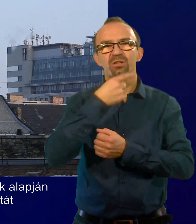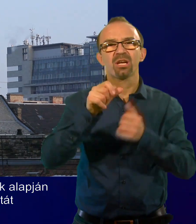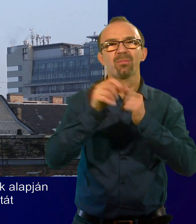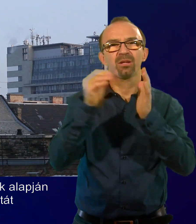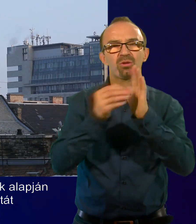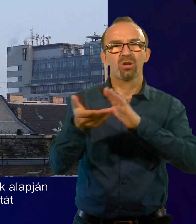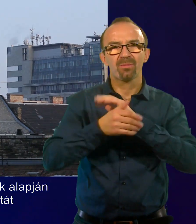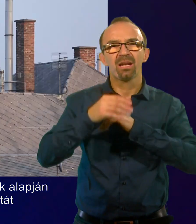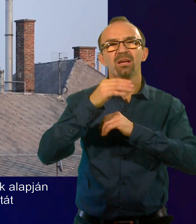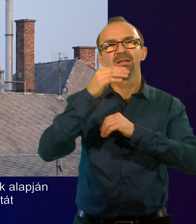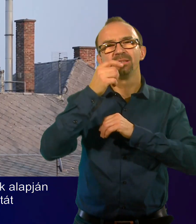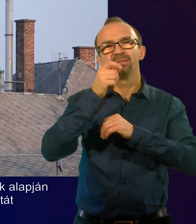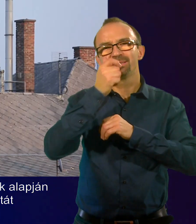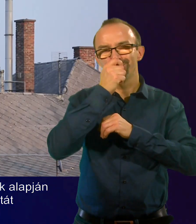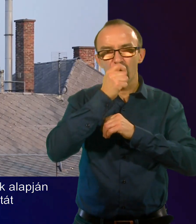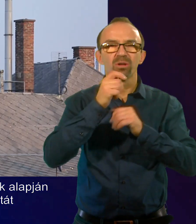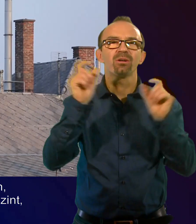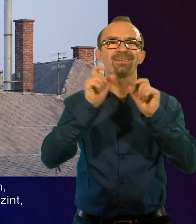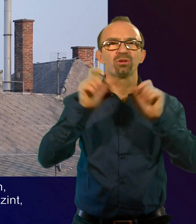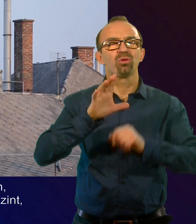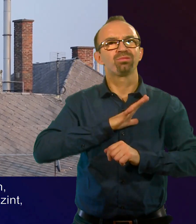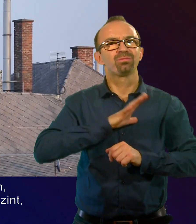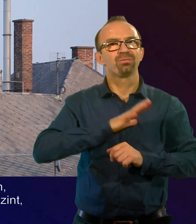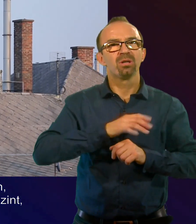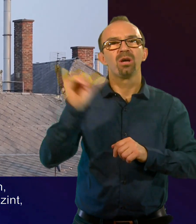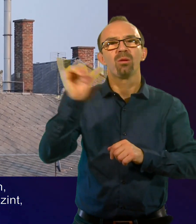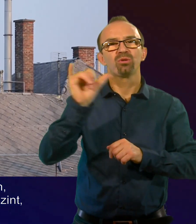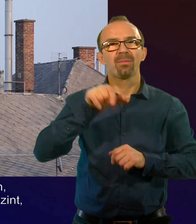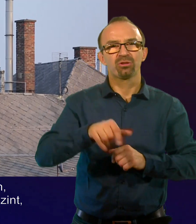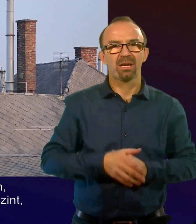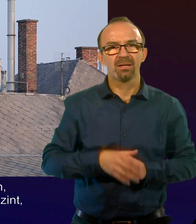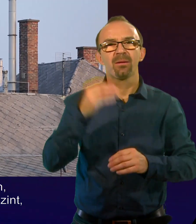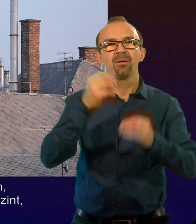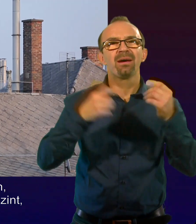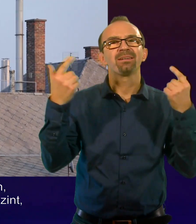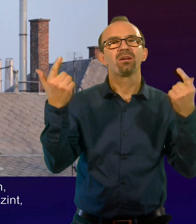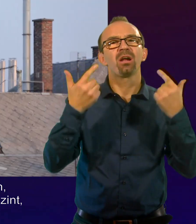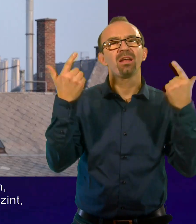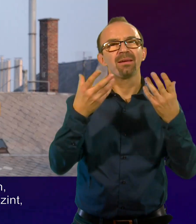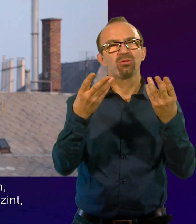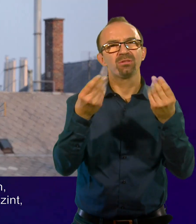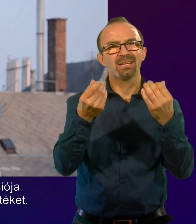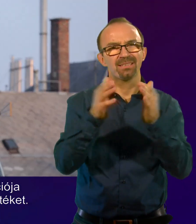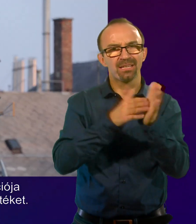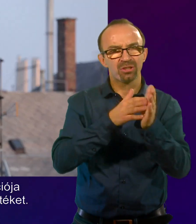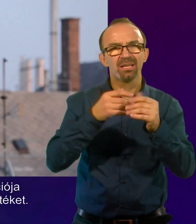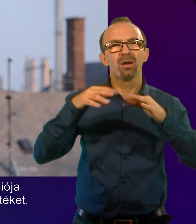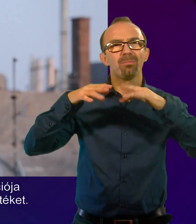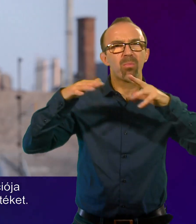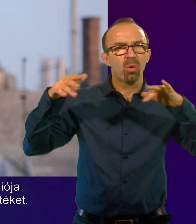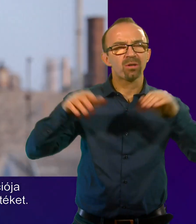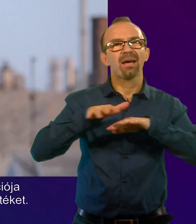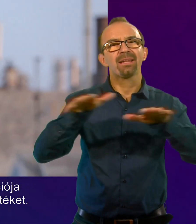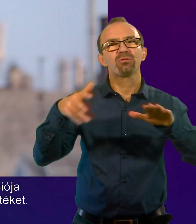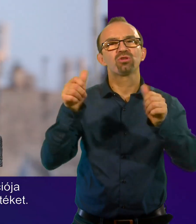A szmogriadó riasztási fokozatát kellett elrendelni Budapesten, mert a levegőszennyezettségi szín, a szálópor